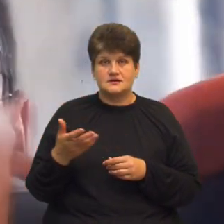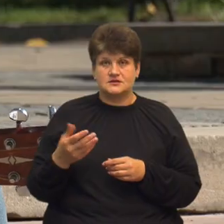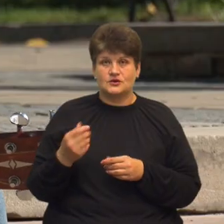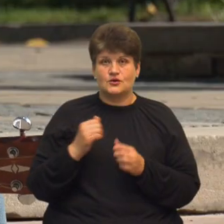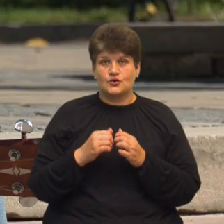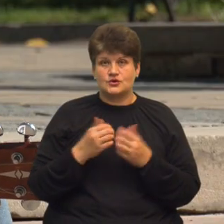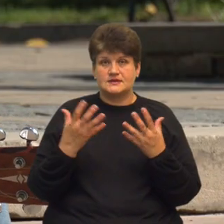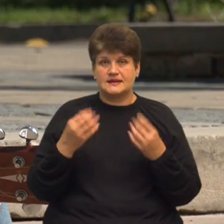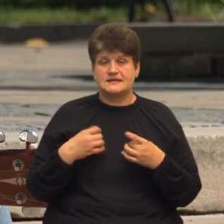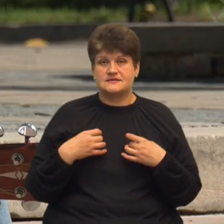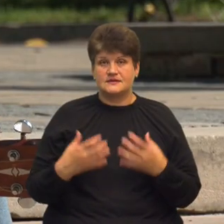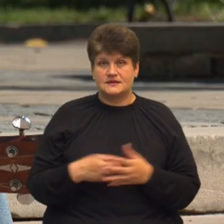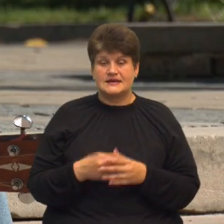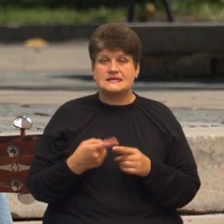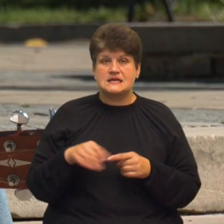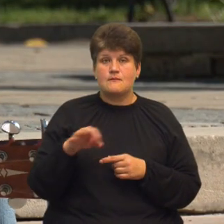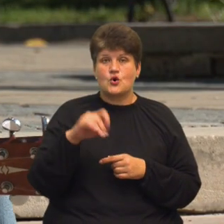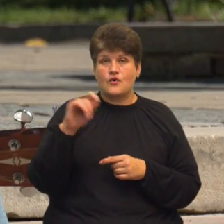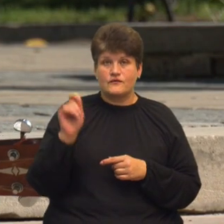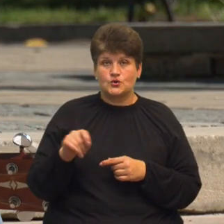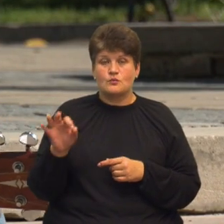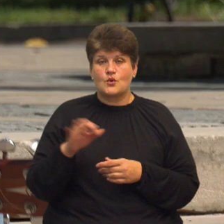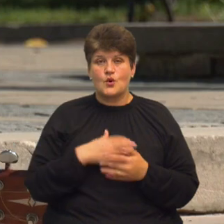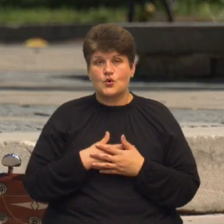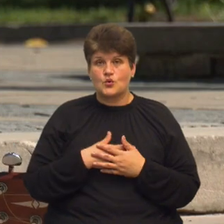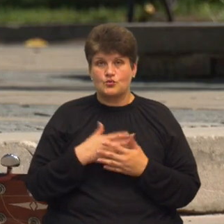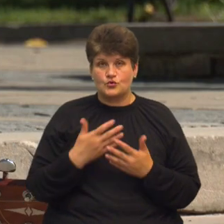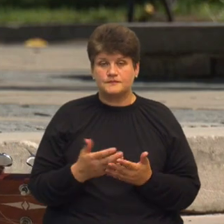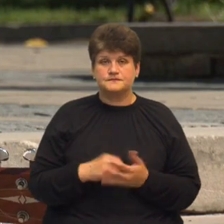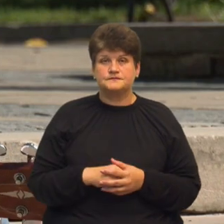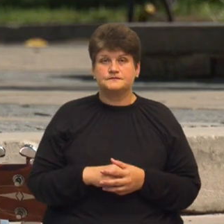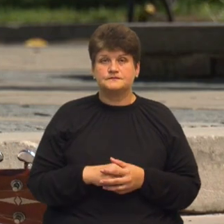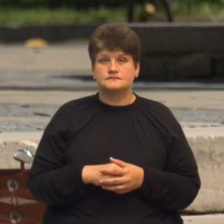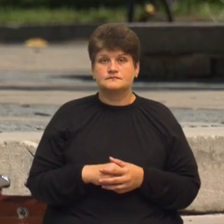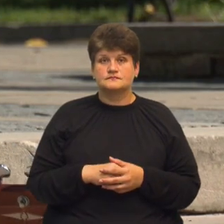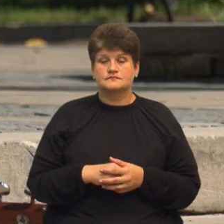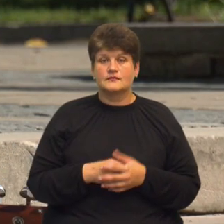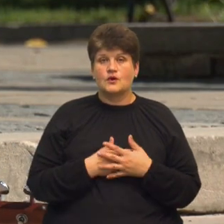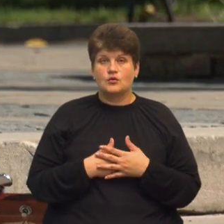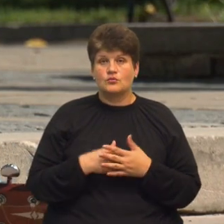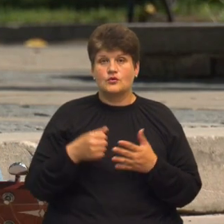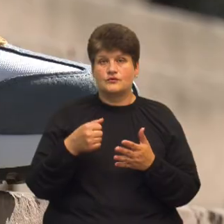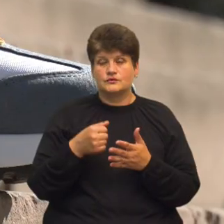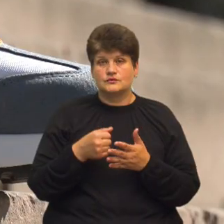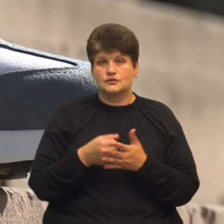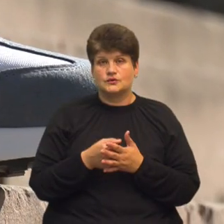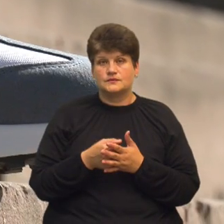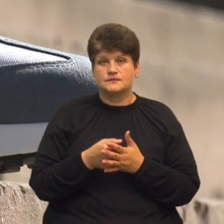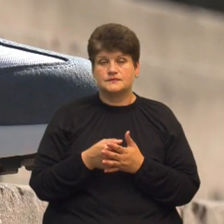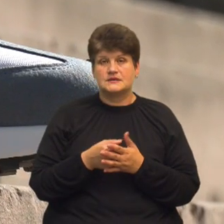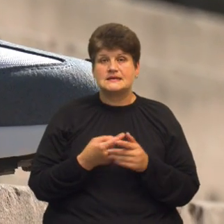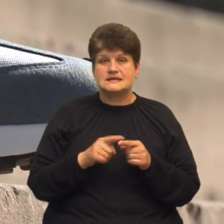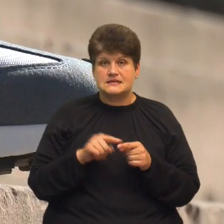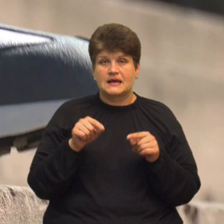Це про війну, про любов, як, наприклад, війна. І любов до сих пор тримається, не